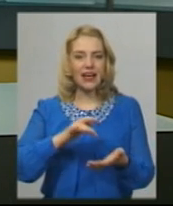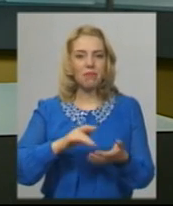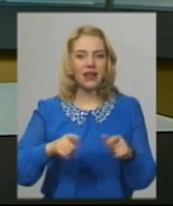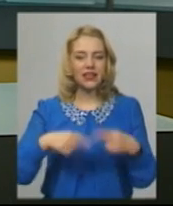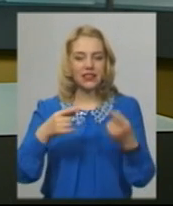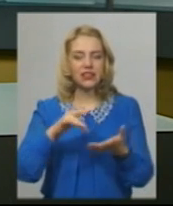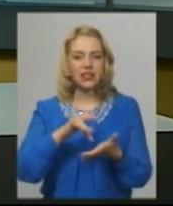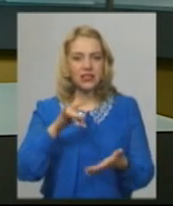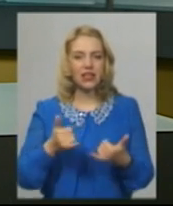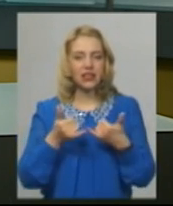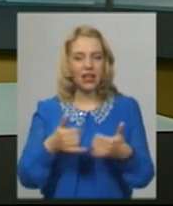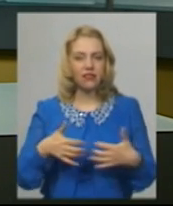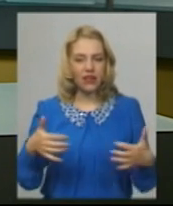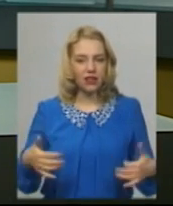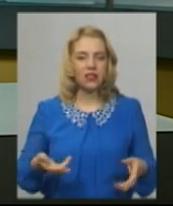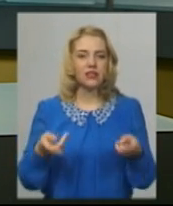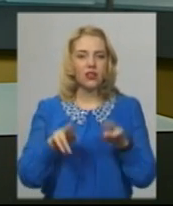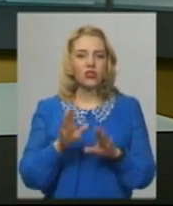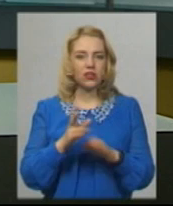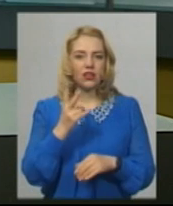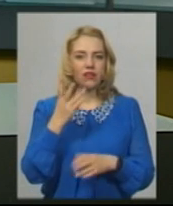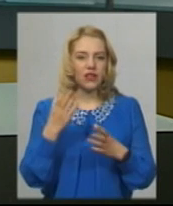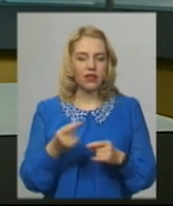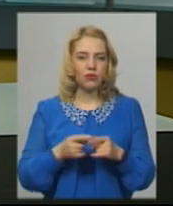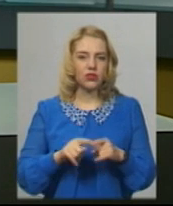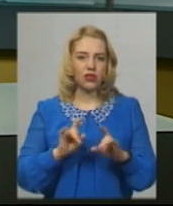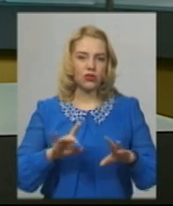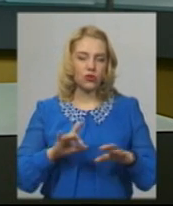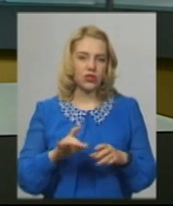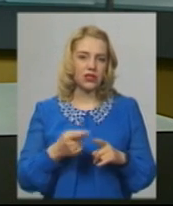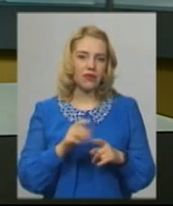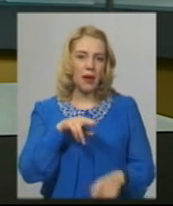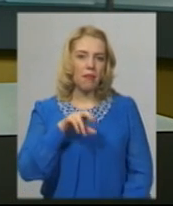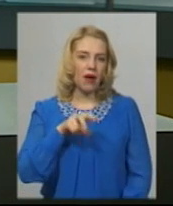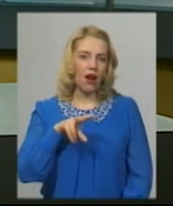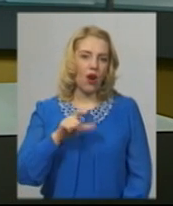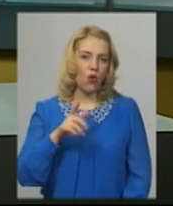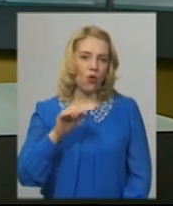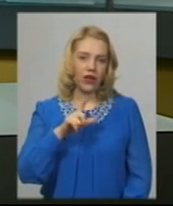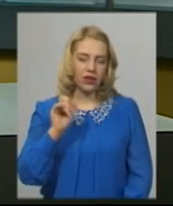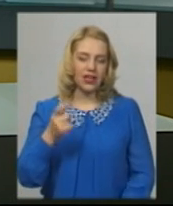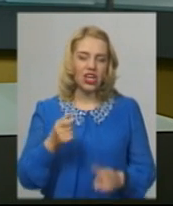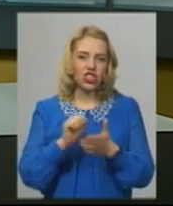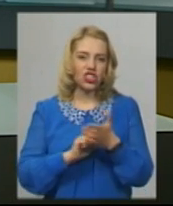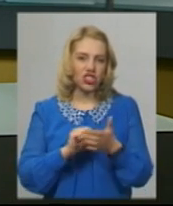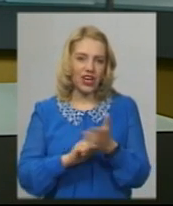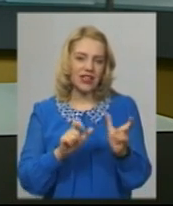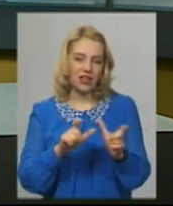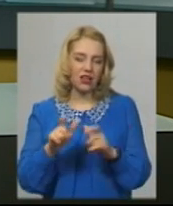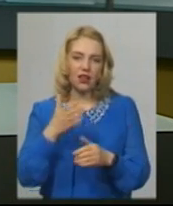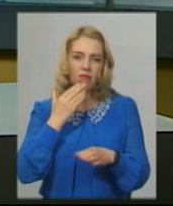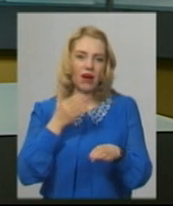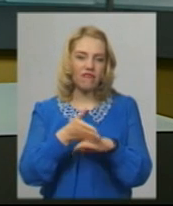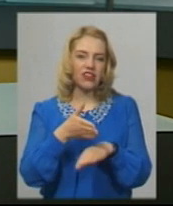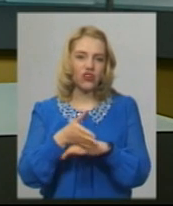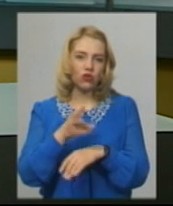два дні. Про це Суспільному розповів керівник закладу Сергій Пальохін. За його словами, через карантин тут немає відвідувачів, які